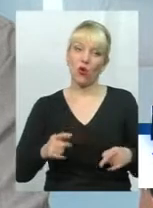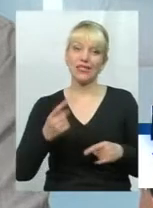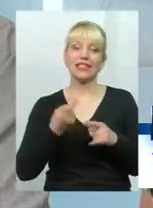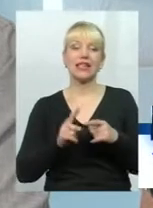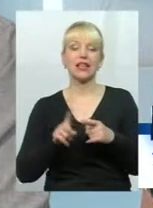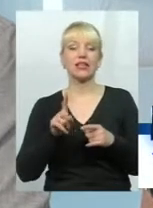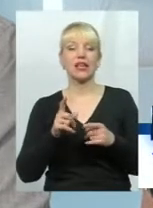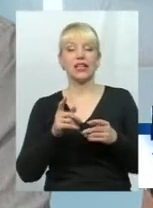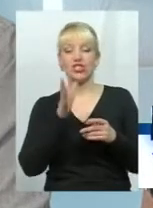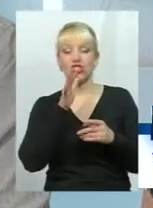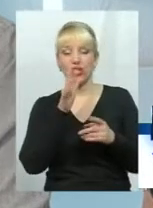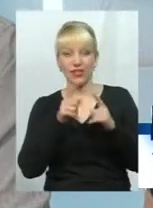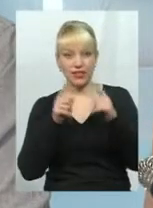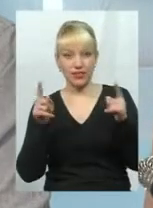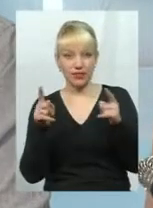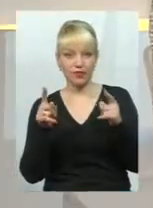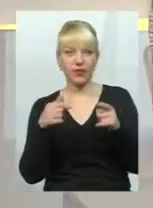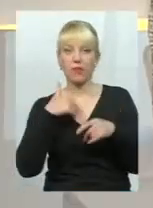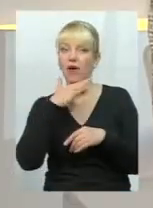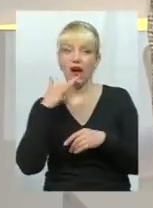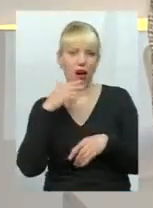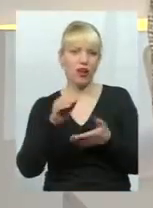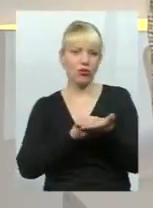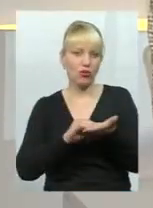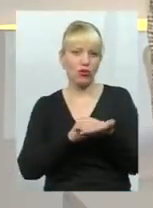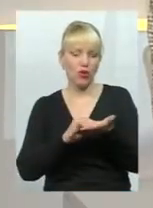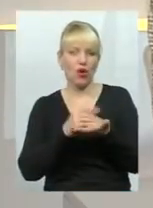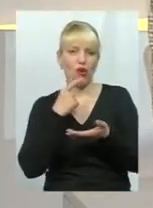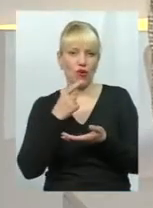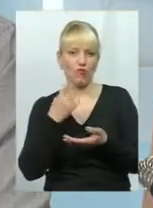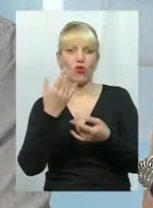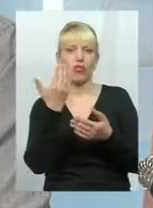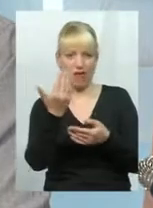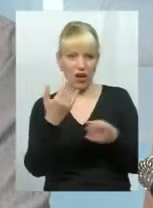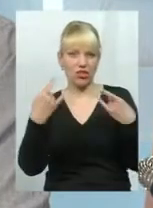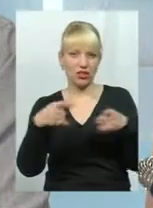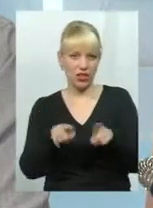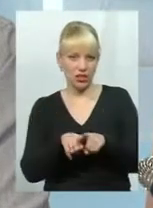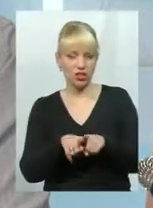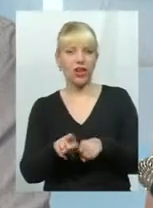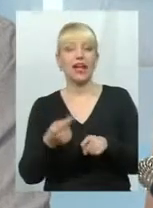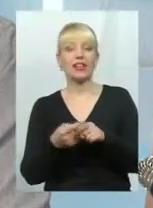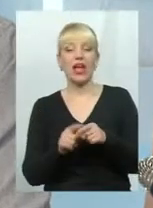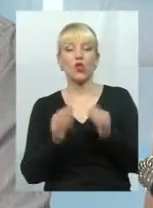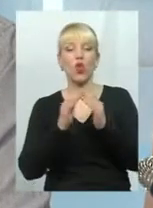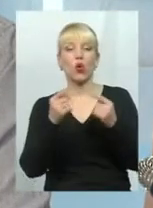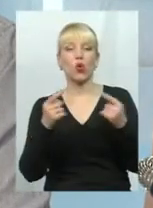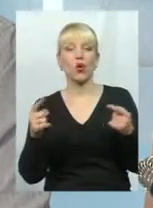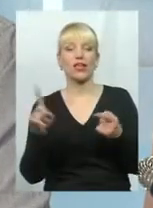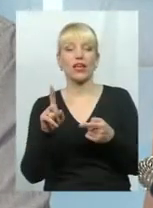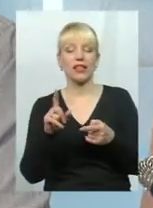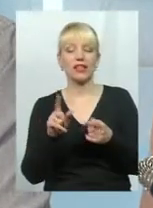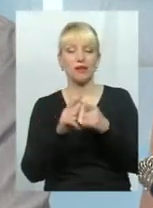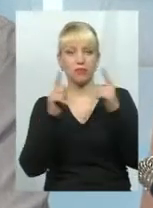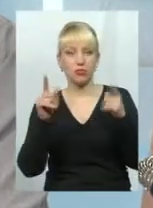котра у певний проміжок часу, я вже багато часу про це говорю на ваших ефірах теж, тієї нерухомості, котру у певний проміжок